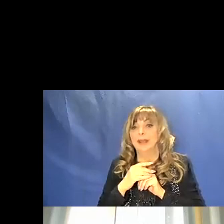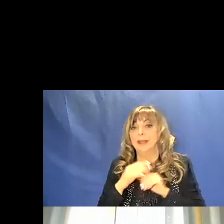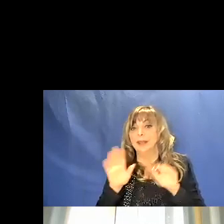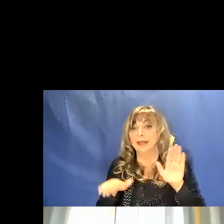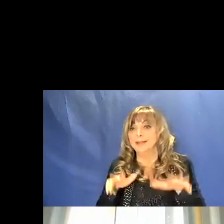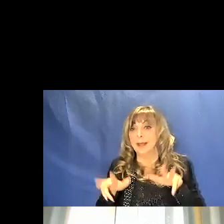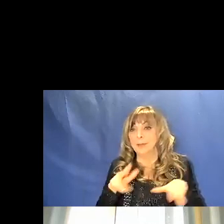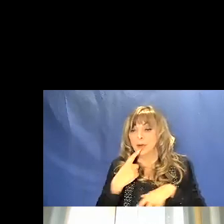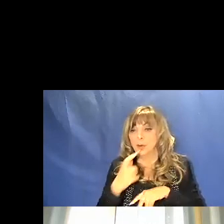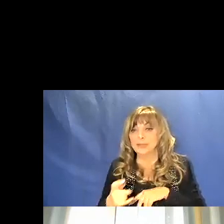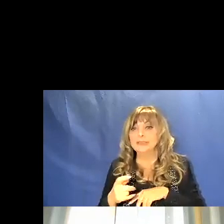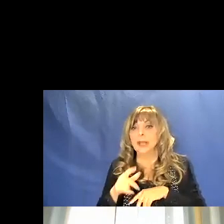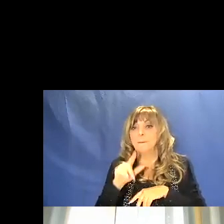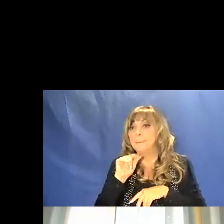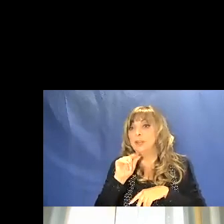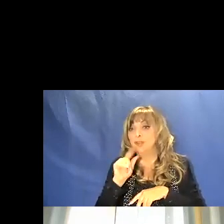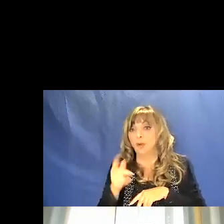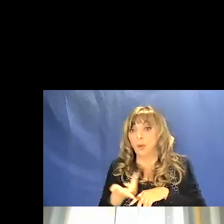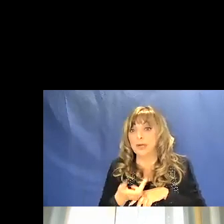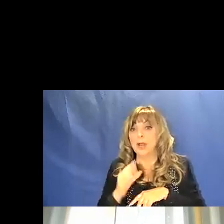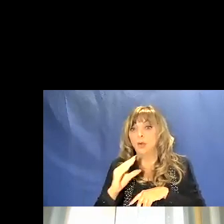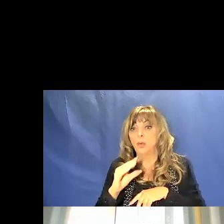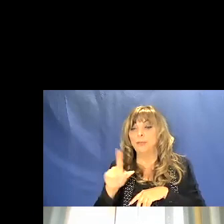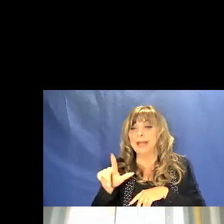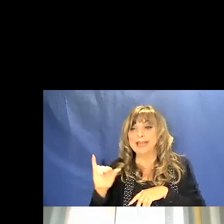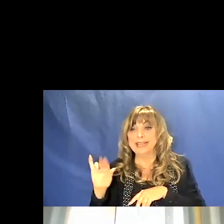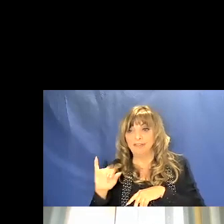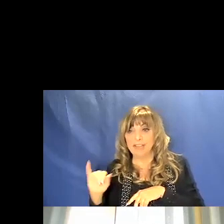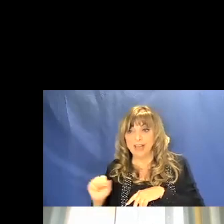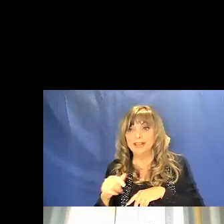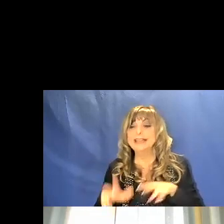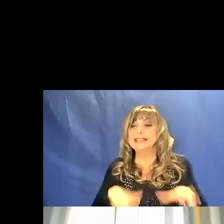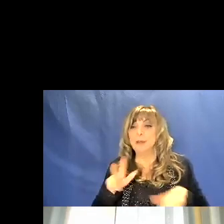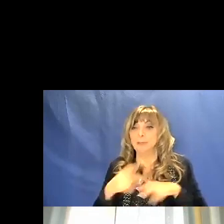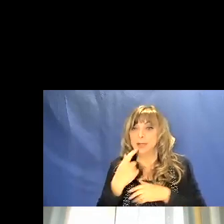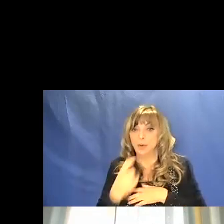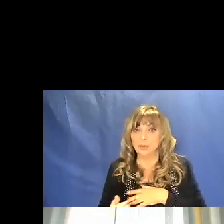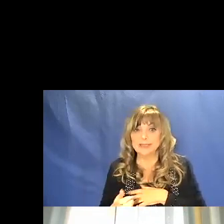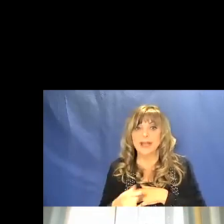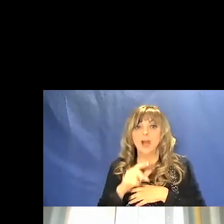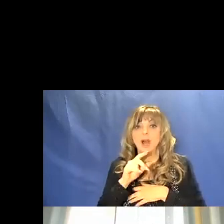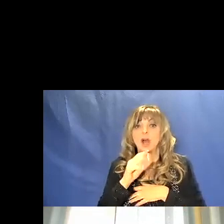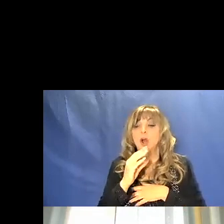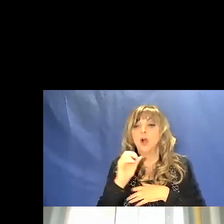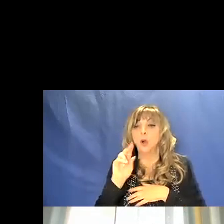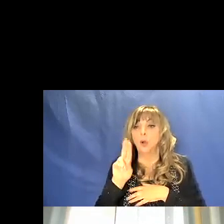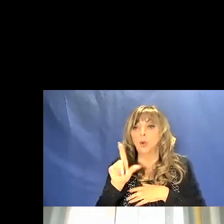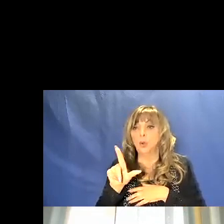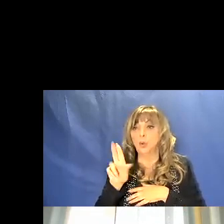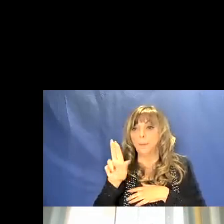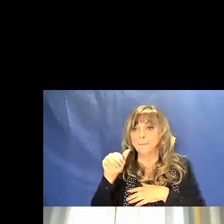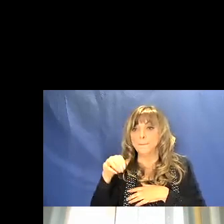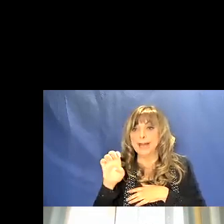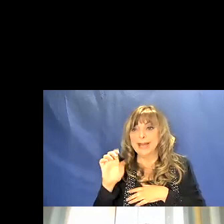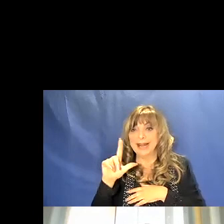piccione la columba alivia che ha zampe rosse la colombella con le ali